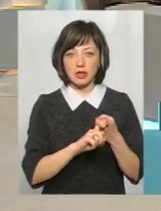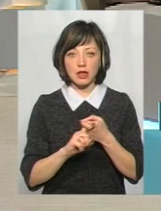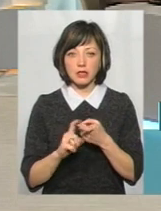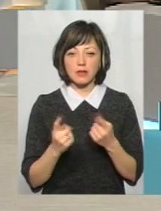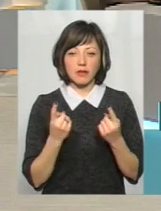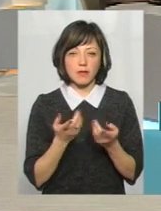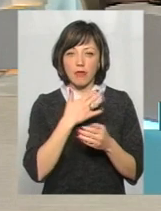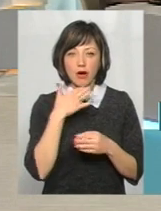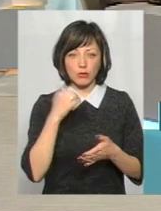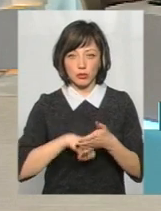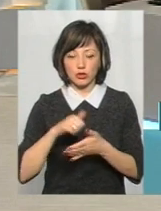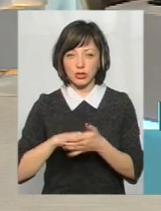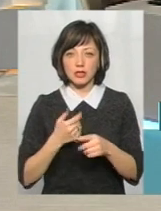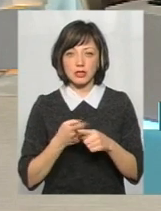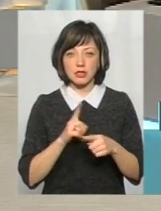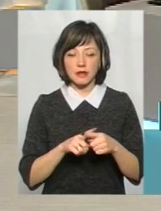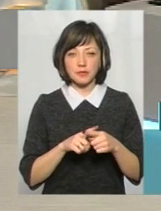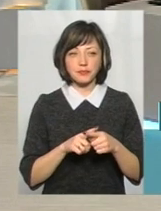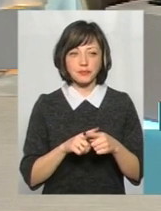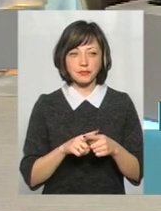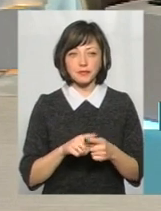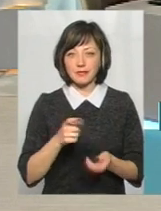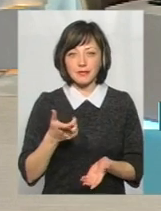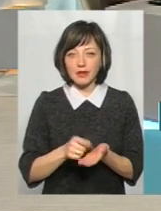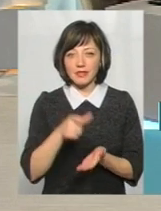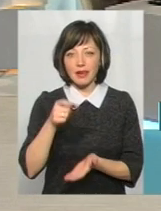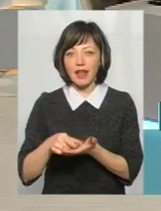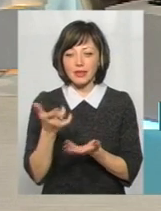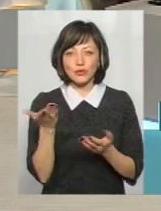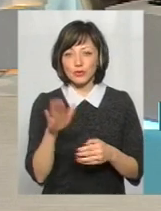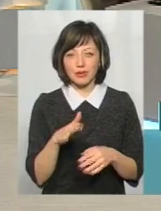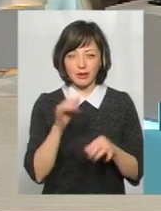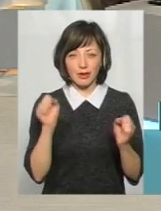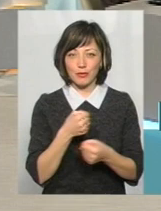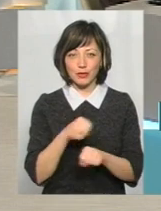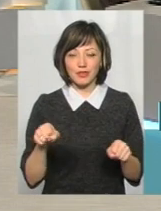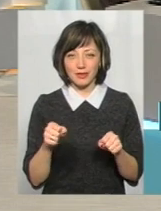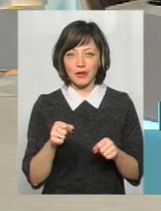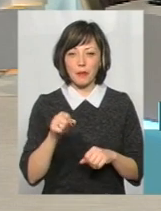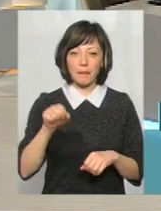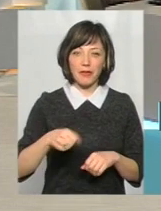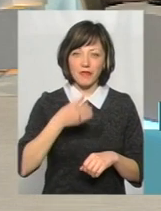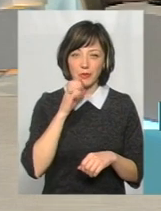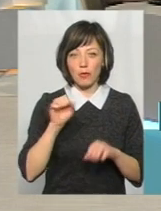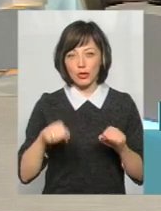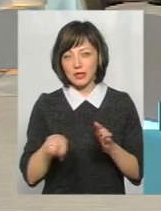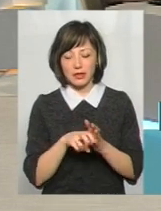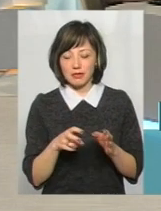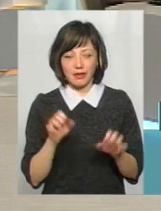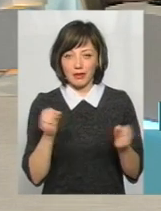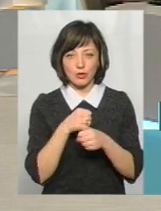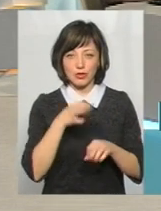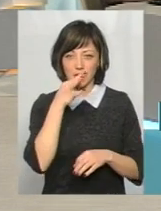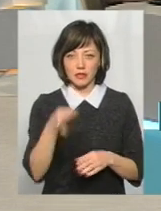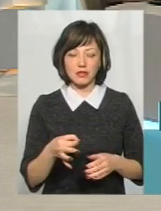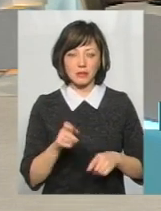досить великої кількості факторів. Тобто, у склянках це неможливо виміряти? Наприклад, пляшку пива випив ще, можеш сідати? Ні, тут